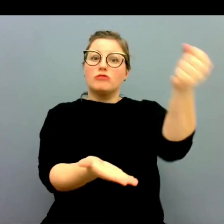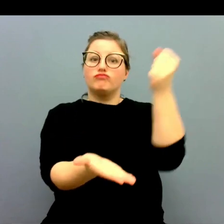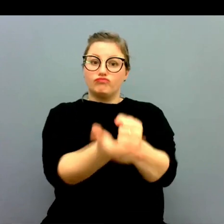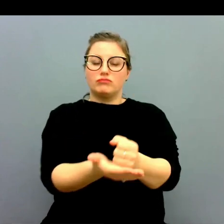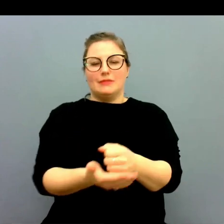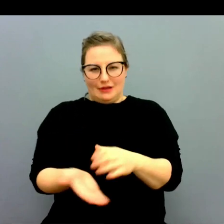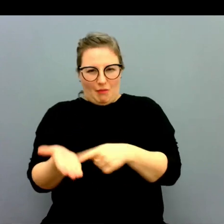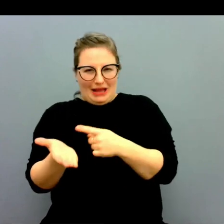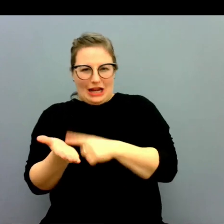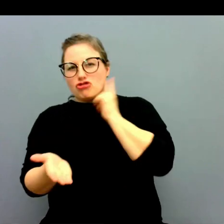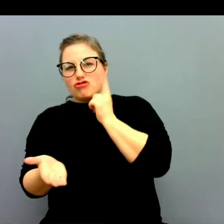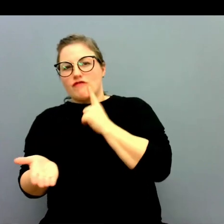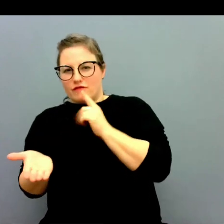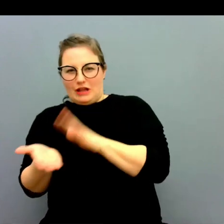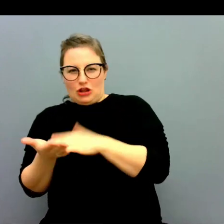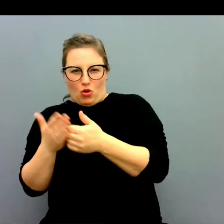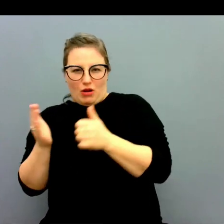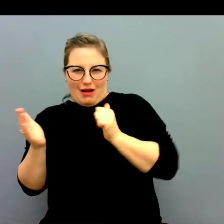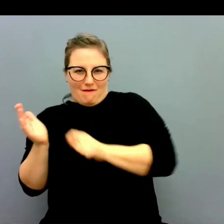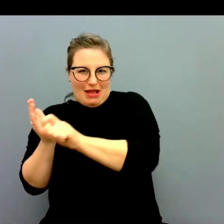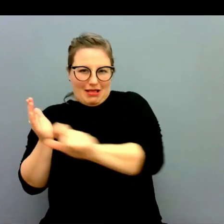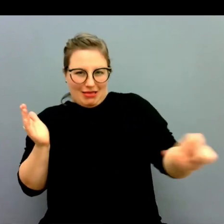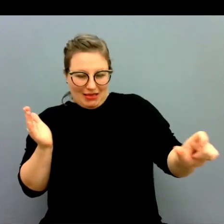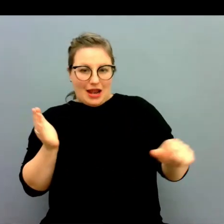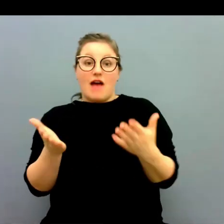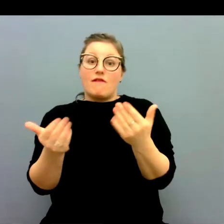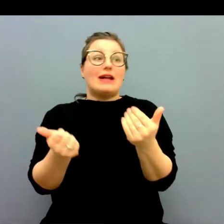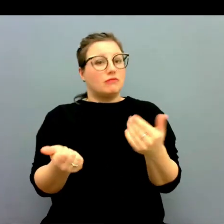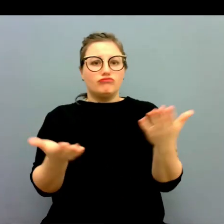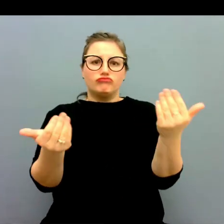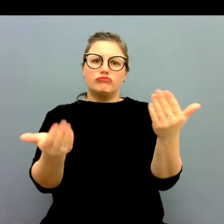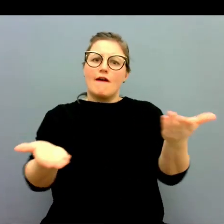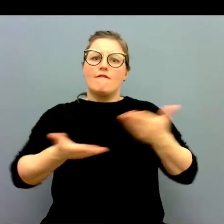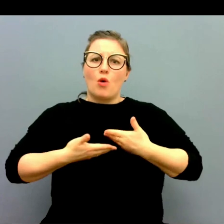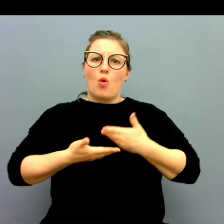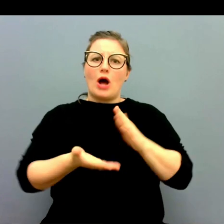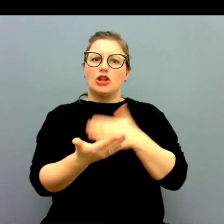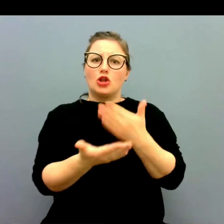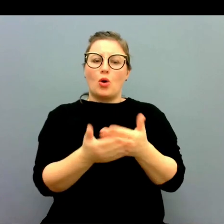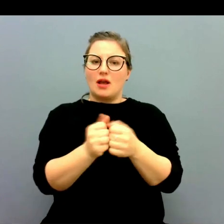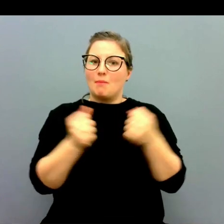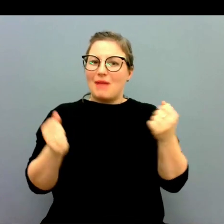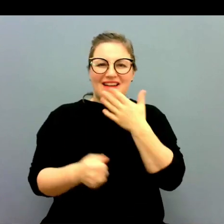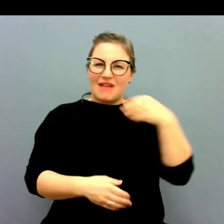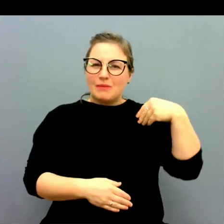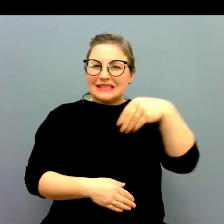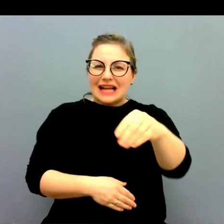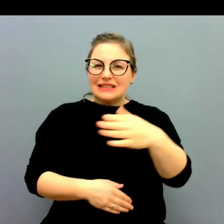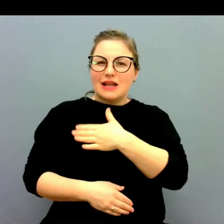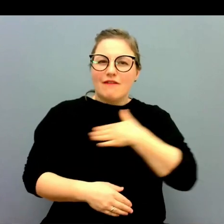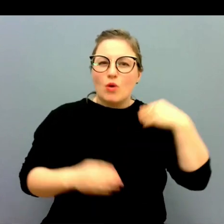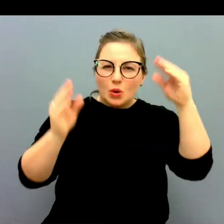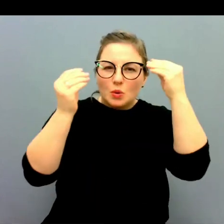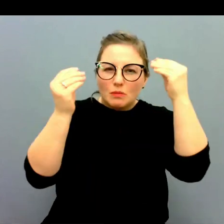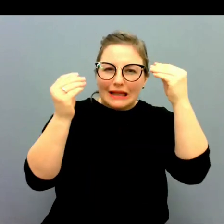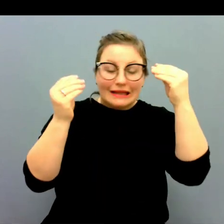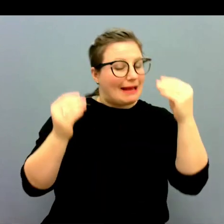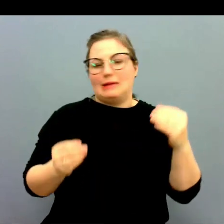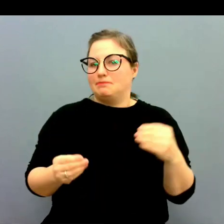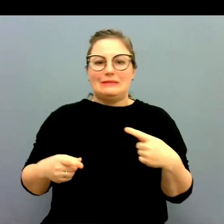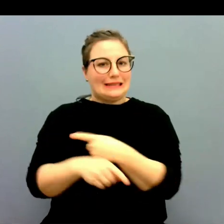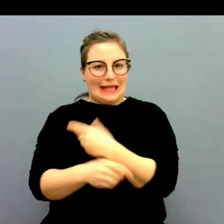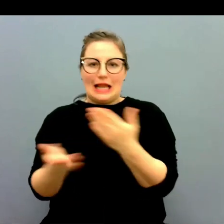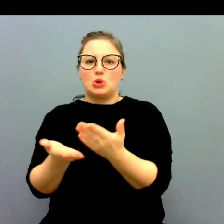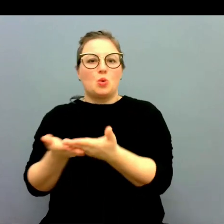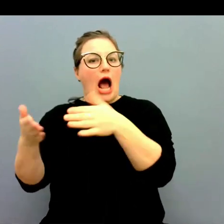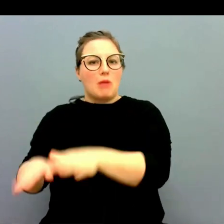få tolk. Tolkanvändare alltså förväntar sig att man ska få tolk. Men det är ingen som satsar på våran utbildning. Skolorna läggs